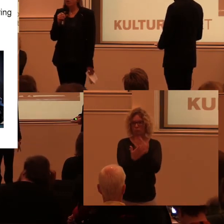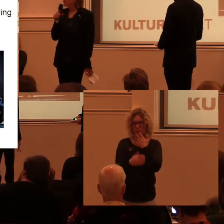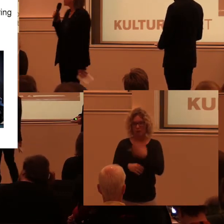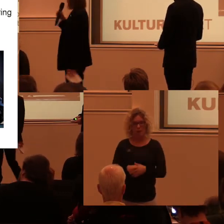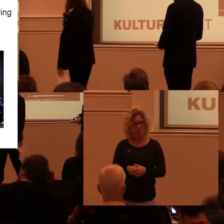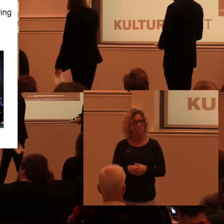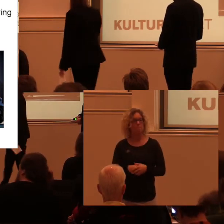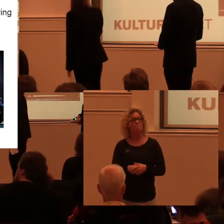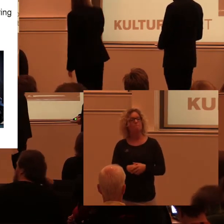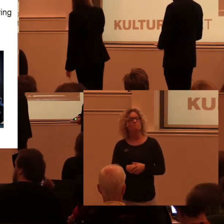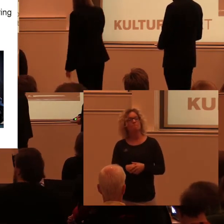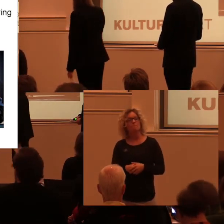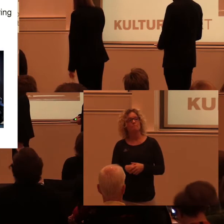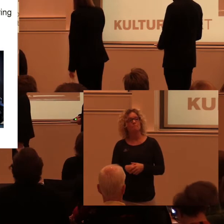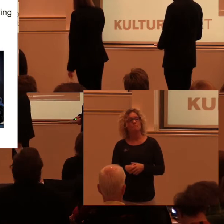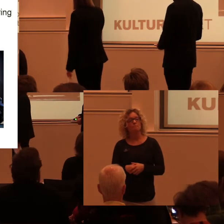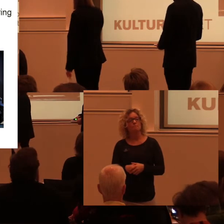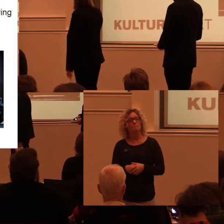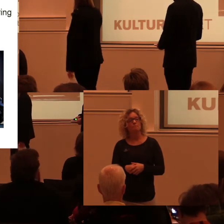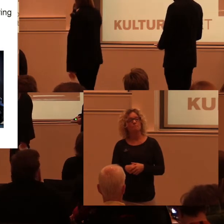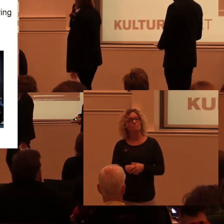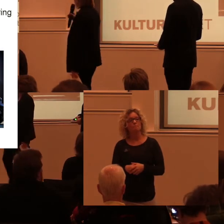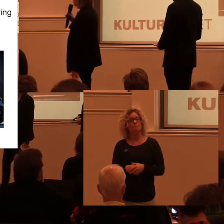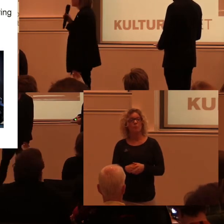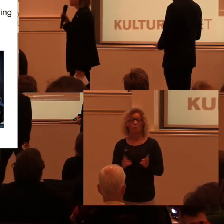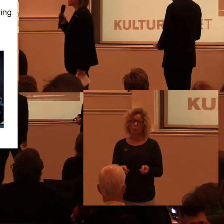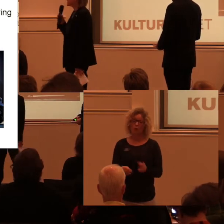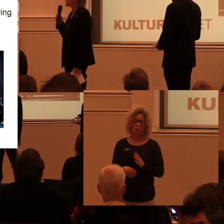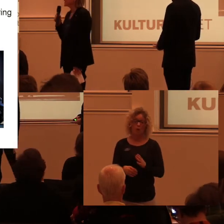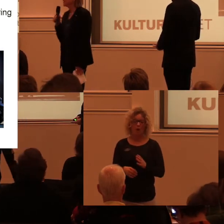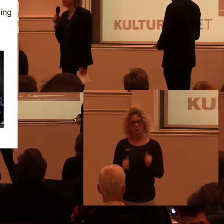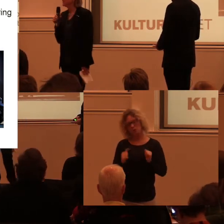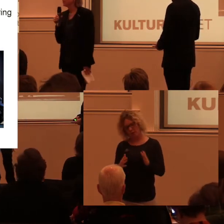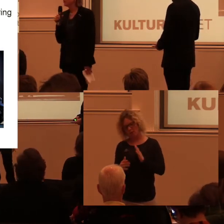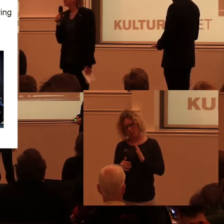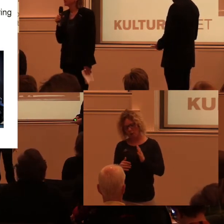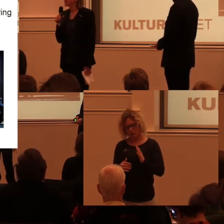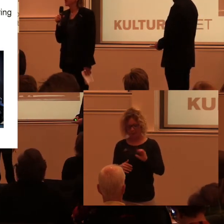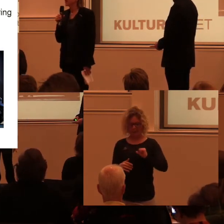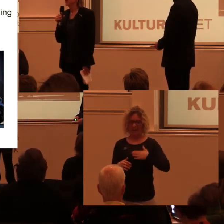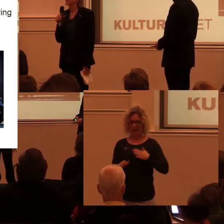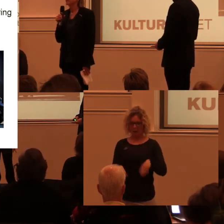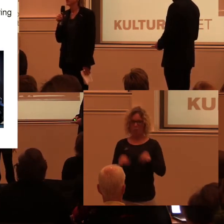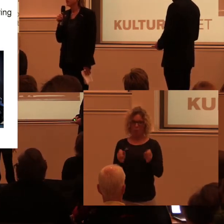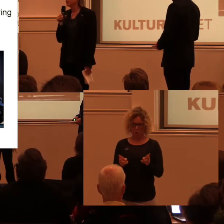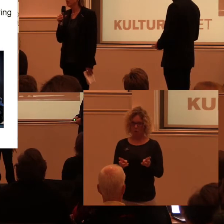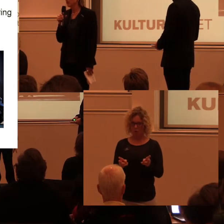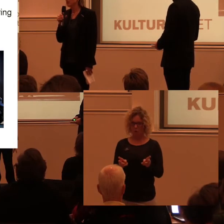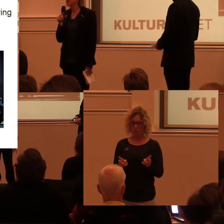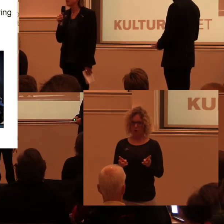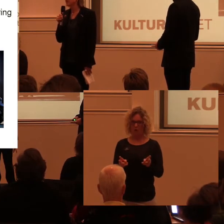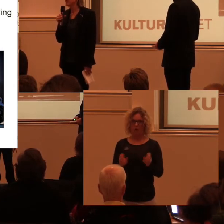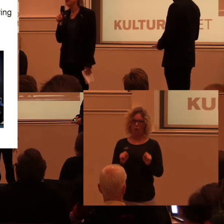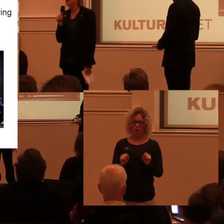har naturligtvis ett eget uppdrag att i vår